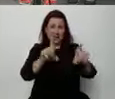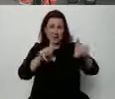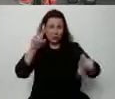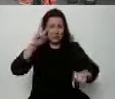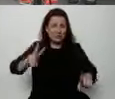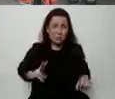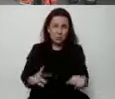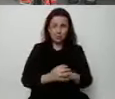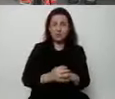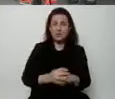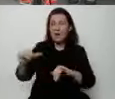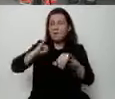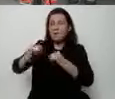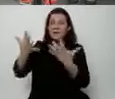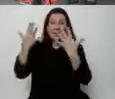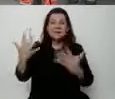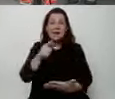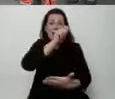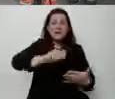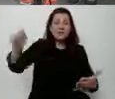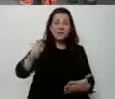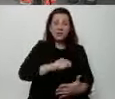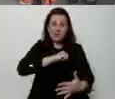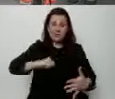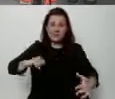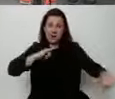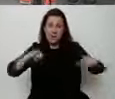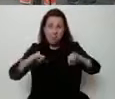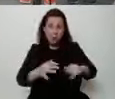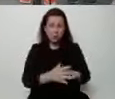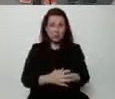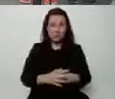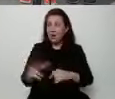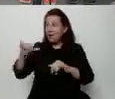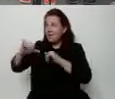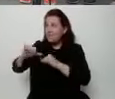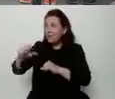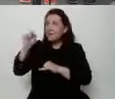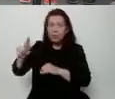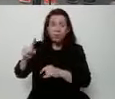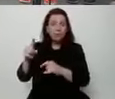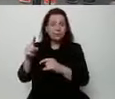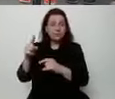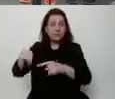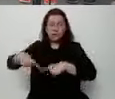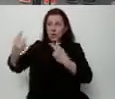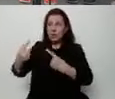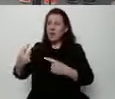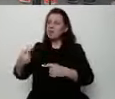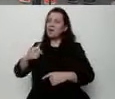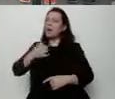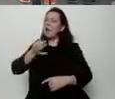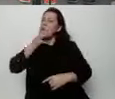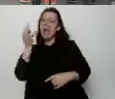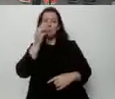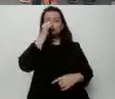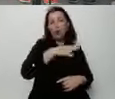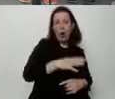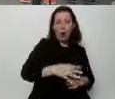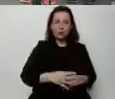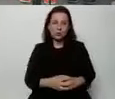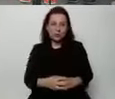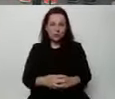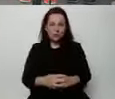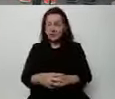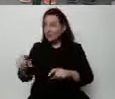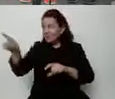chce likwidować samorząd. Władzy, która jest przekonana o tym, że są równiejsi i równi. Władzy, która ciągle